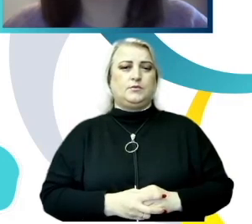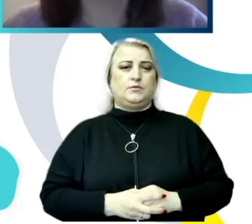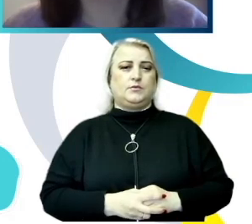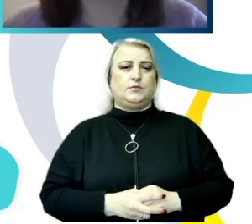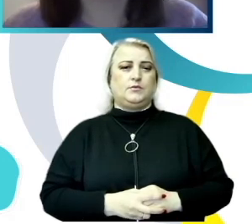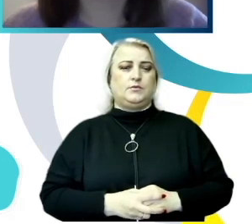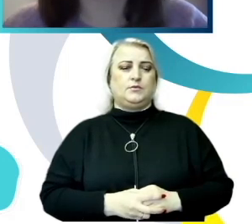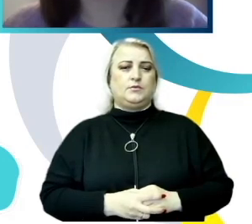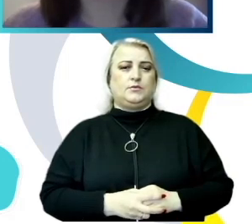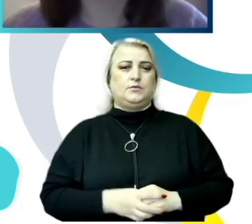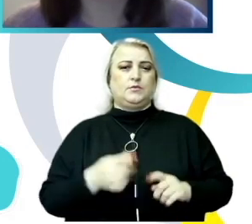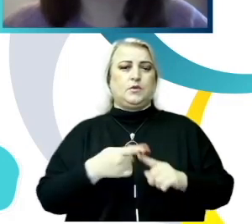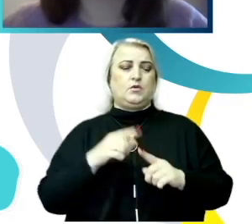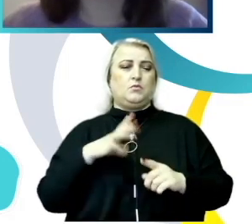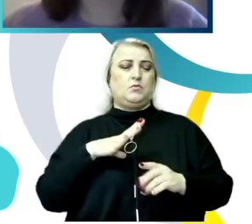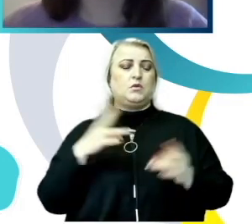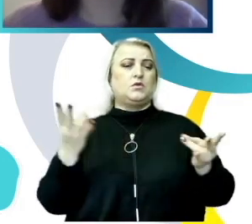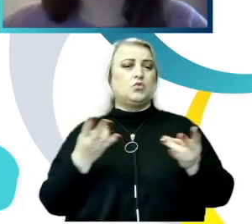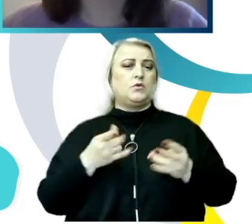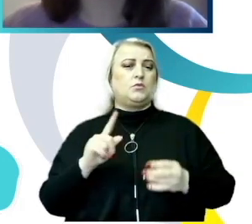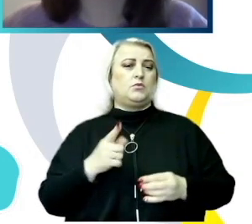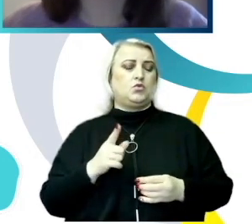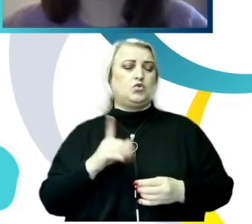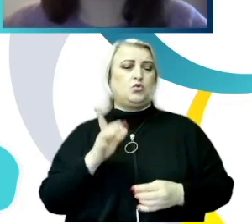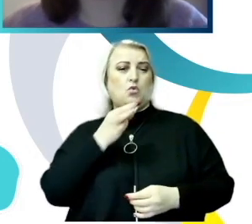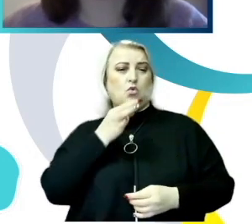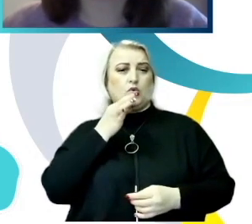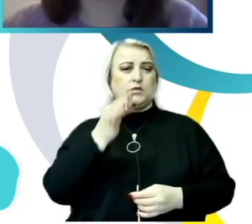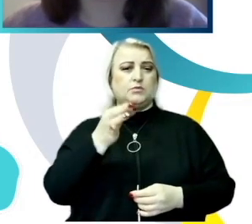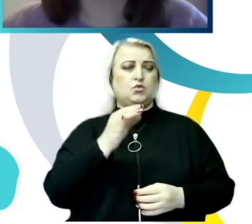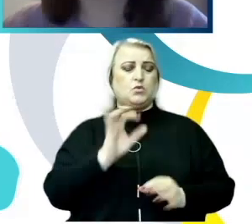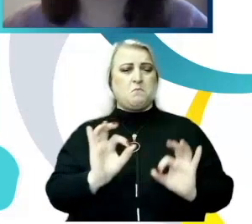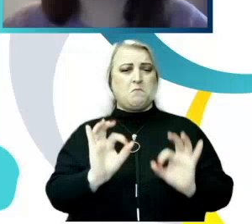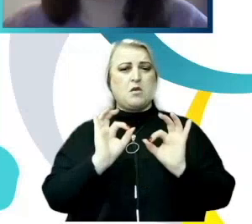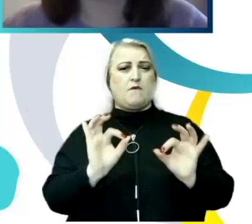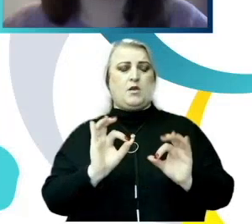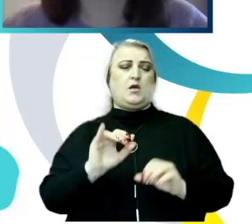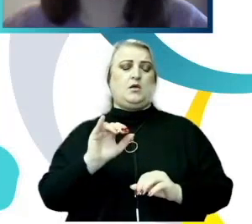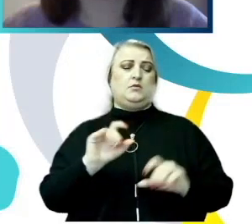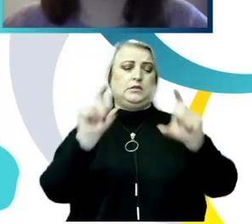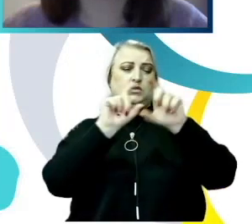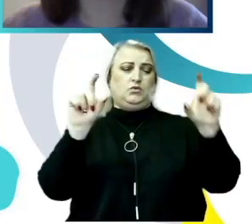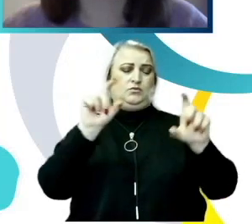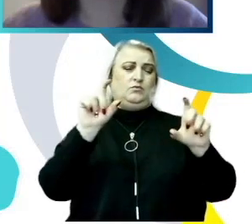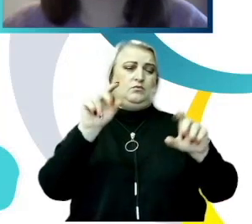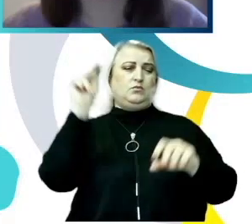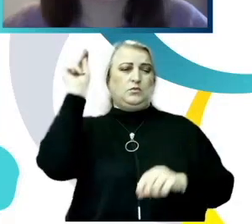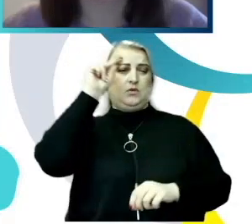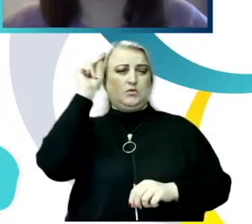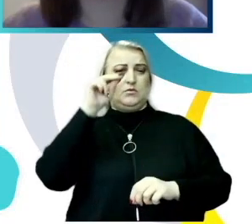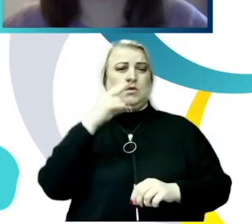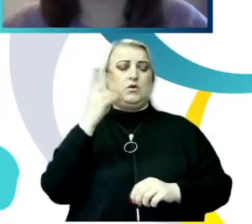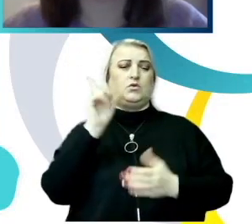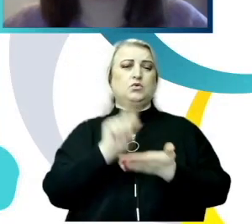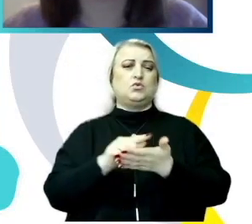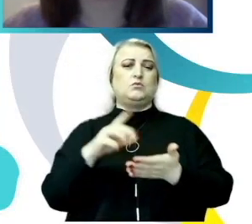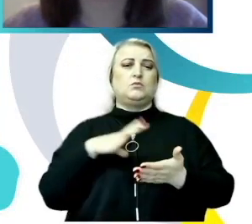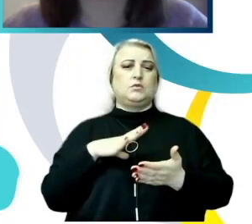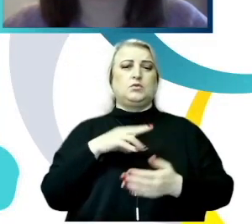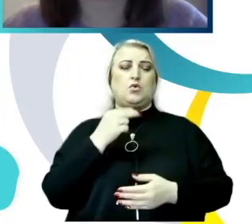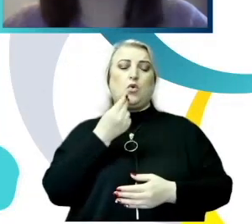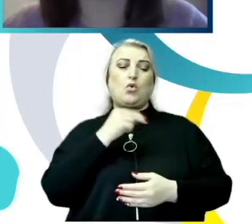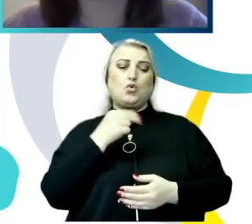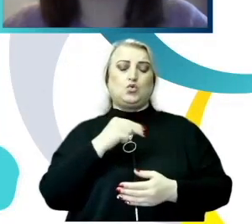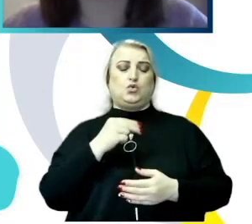Acesta a fost necesară într-o cât un răspuns eficient a instituției de învățământ ar trebui să se alinieze cât mai bine la